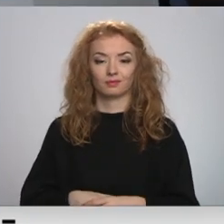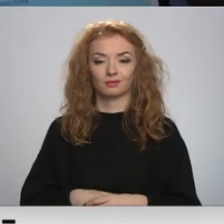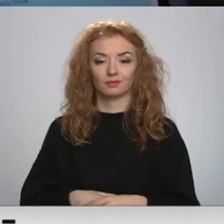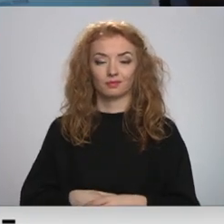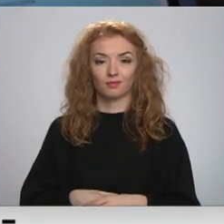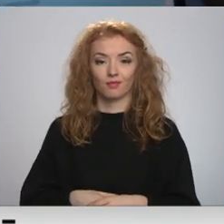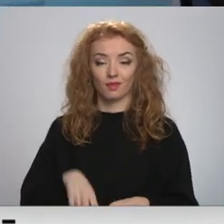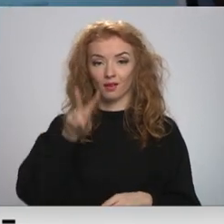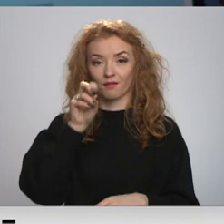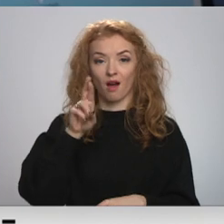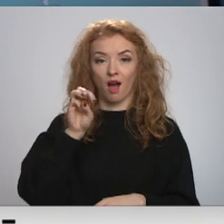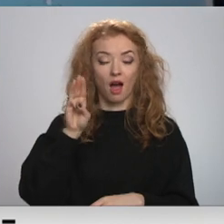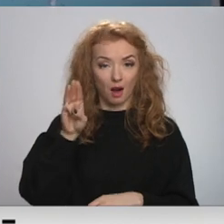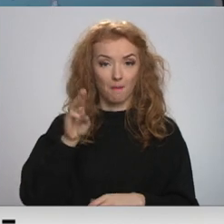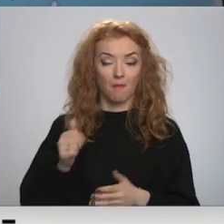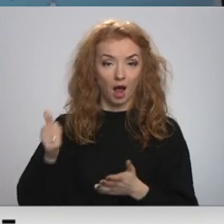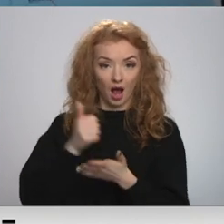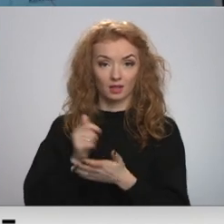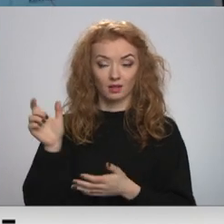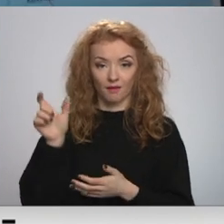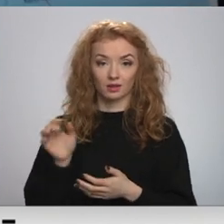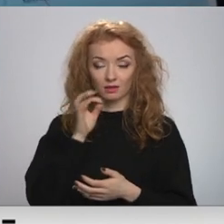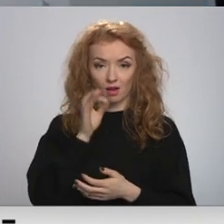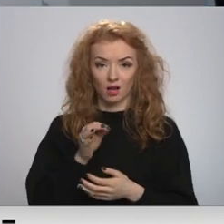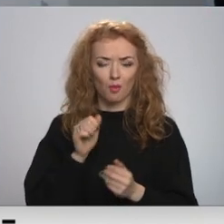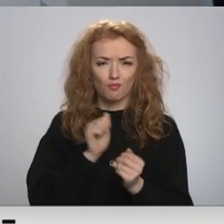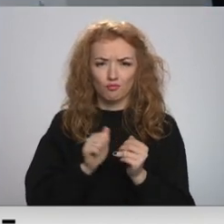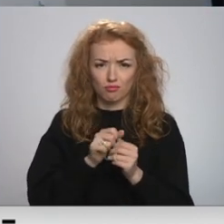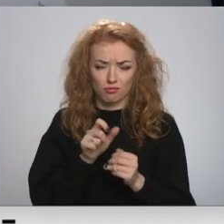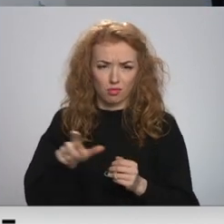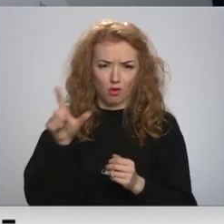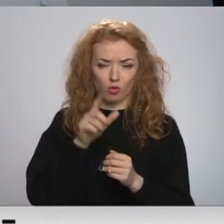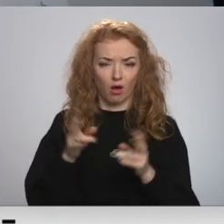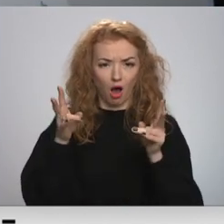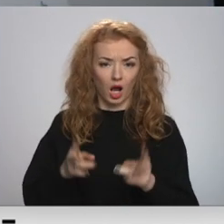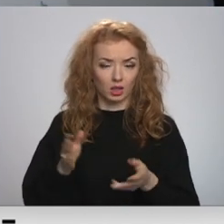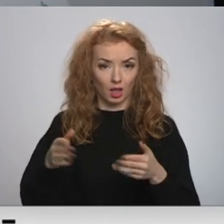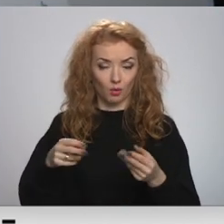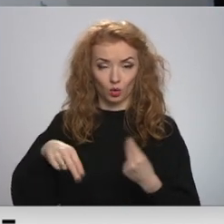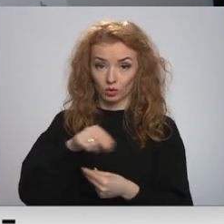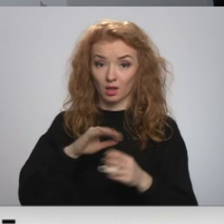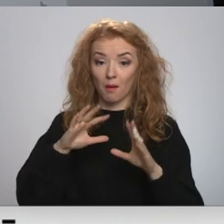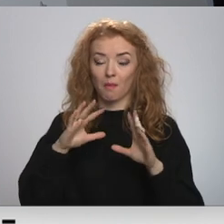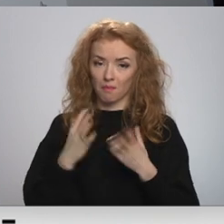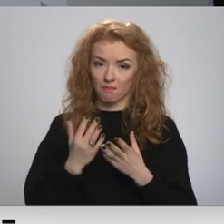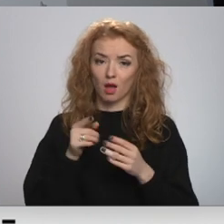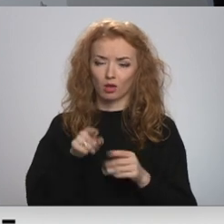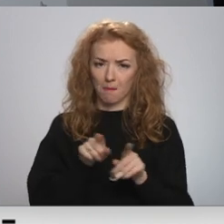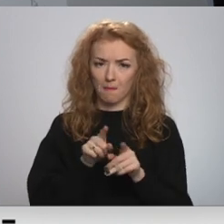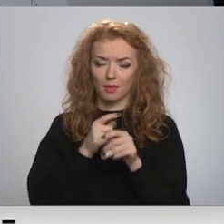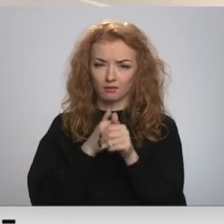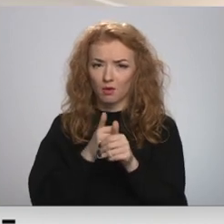Varam pārstāvst, norāda arī uz pārlieku biežo ārkārtas sejušu sasaukšanu. Tomēr bez uzmanības šie epopei noteikti